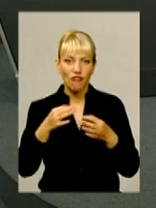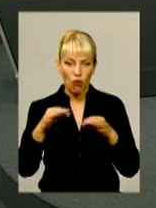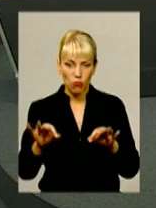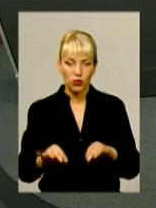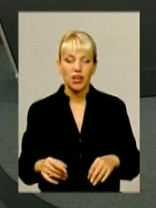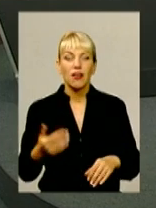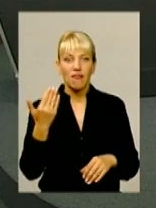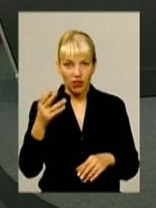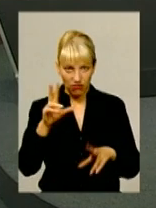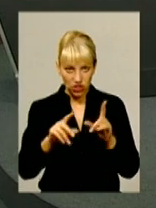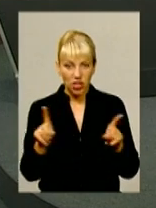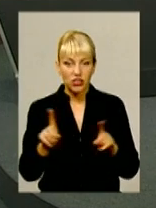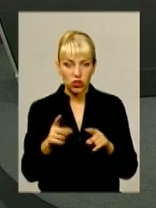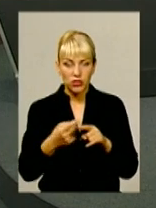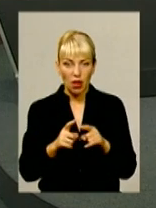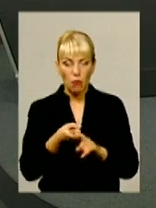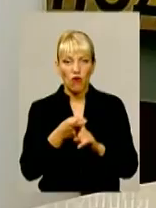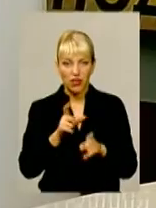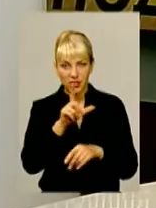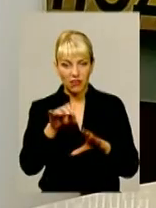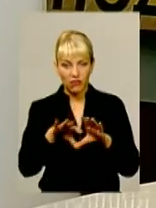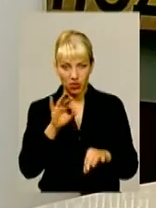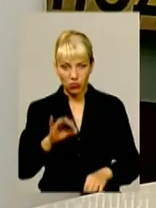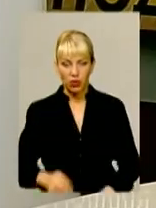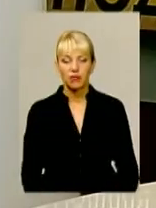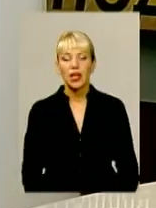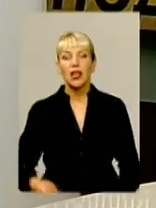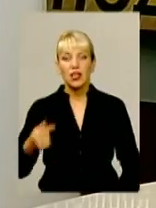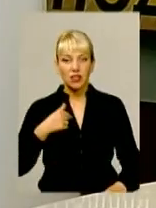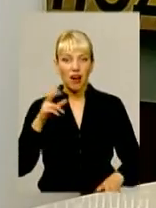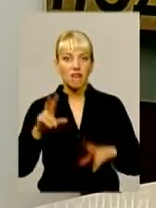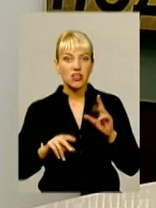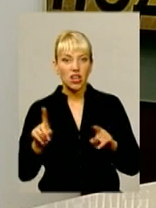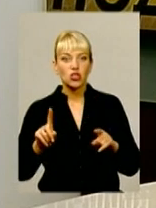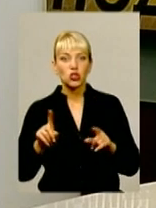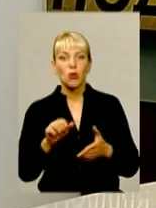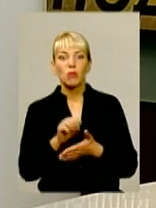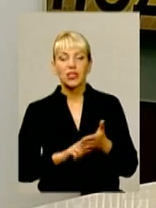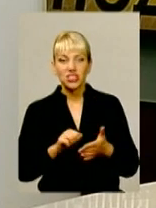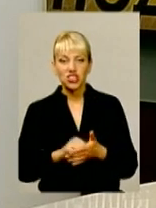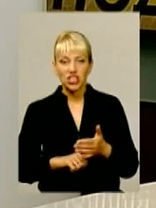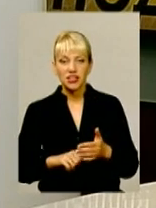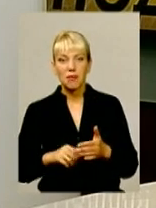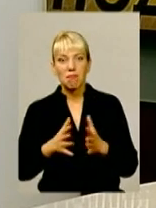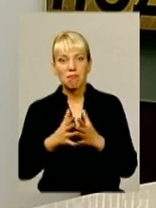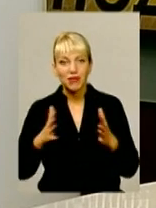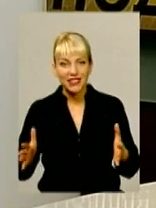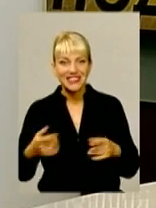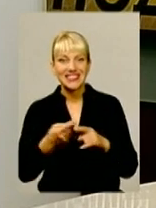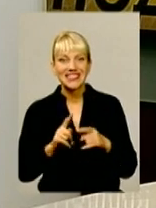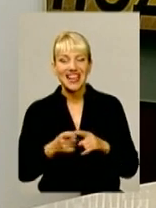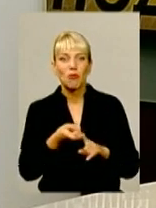Я вважаю, що причини значно глибші, тому що це пов'язано із світоглядом